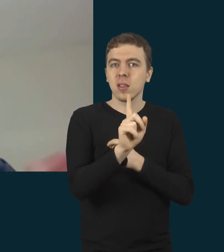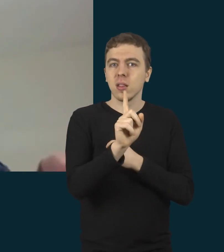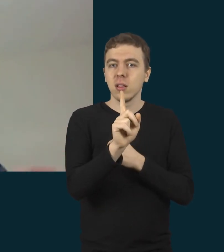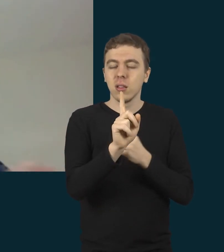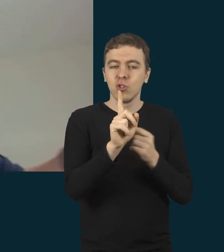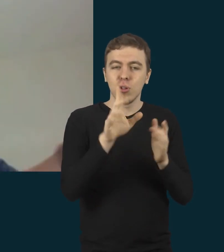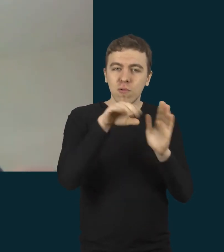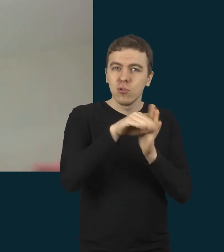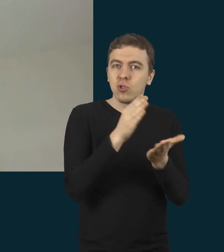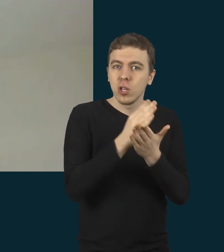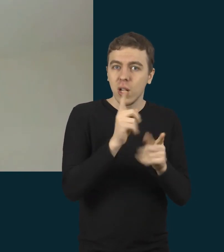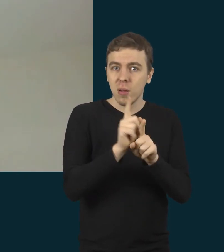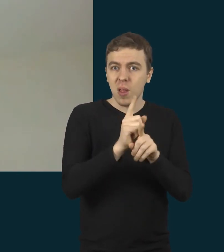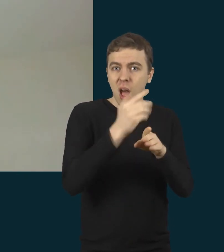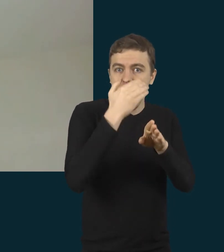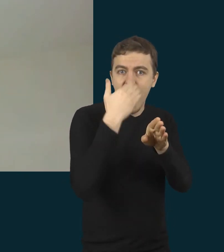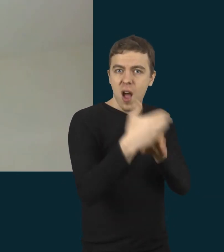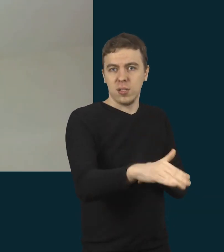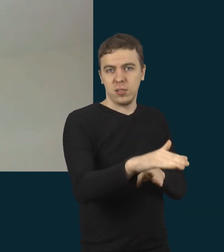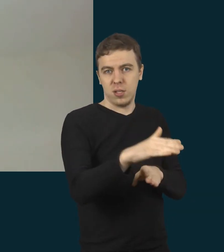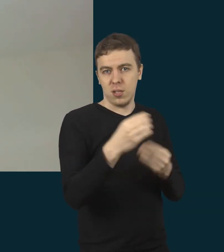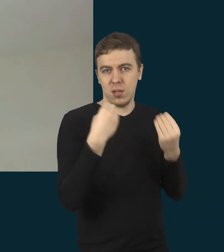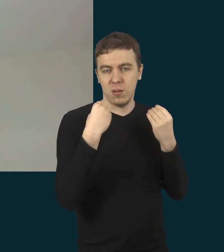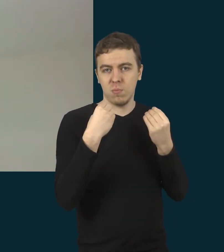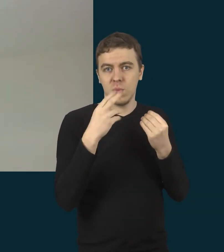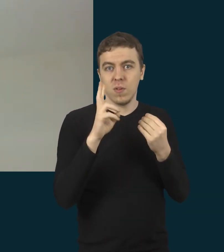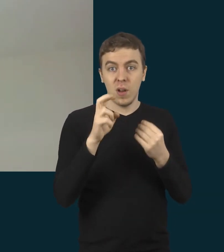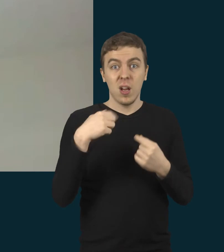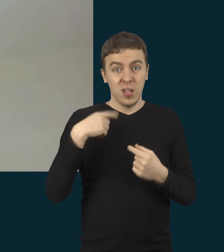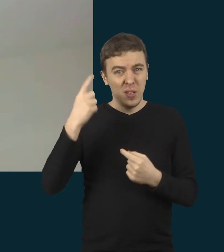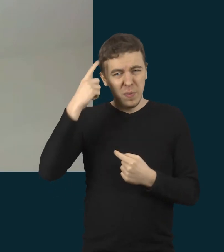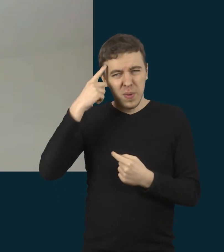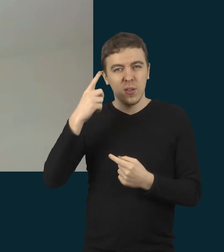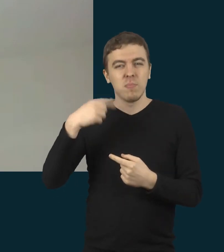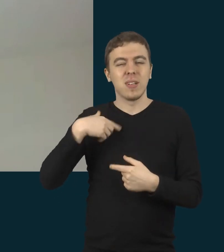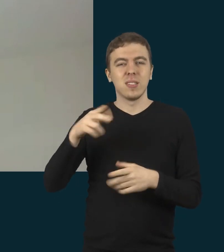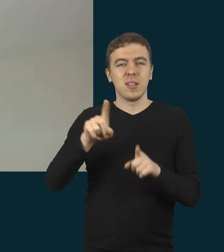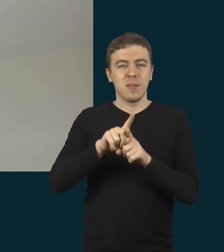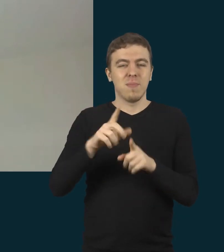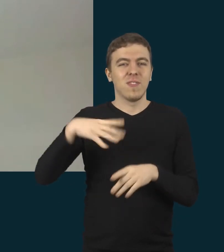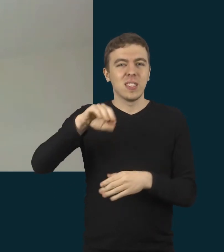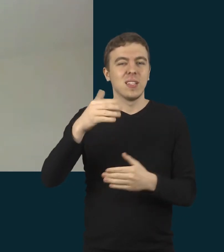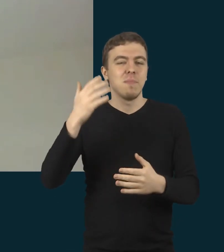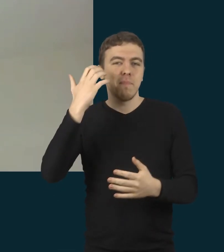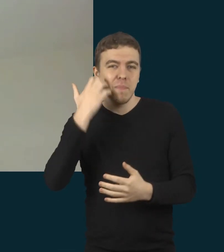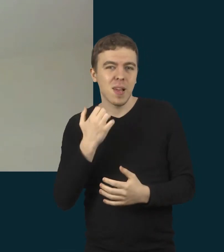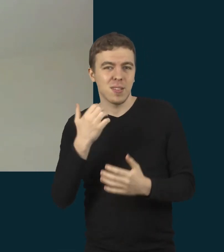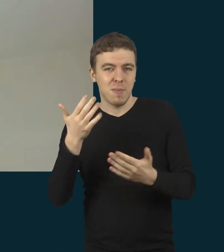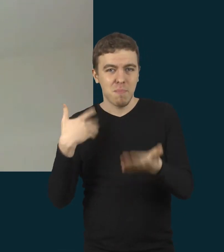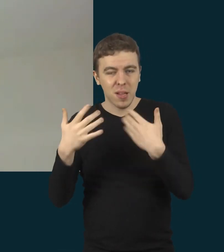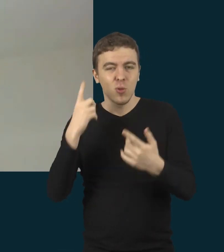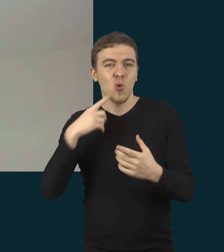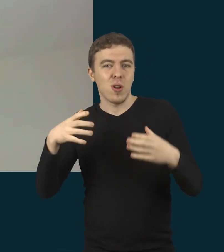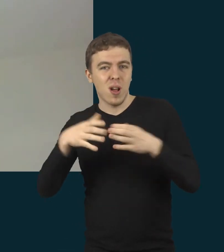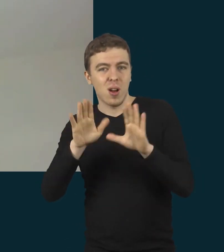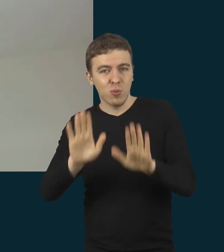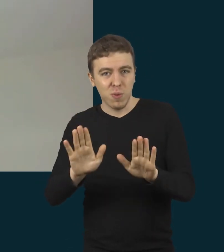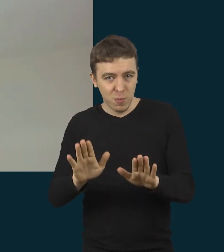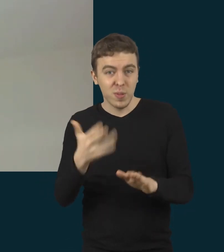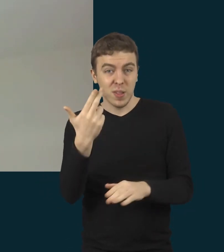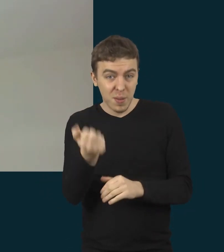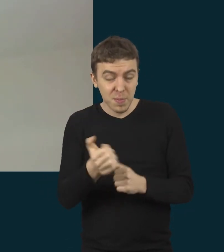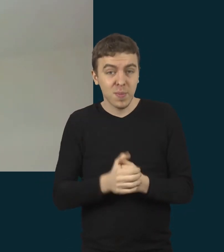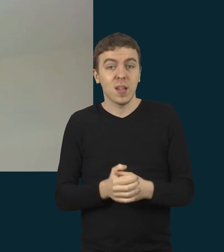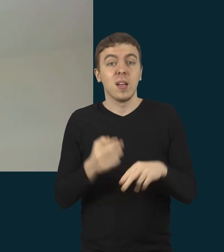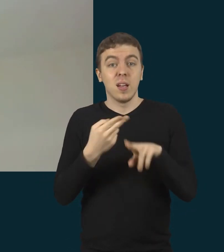nuo visų. Reikia prisiminti, kad mes visi esame tokios socialinės būtybės ir norime būti kartu. Ir tas